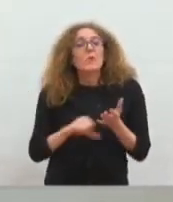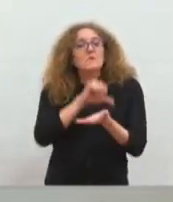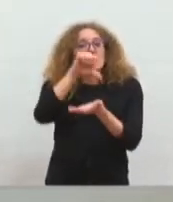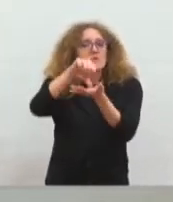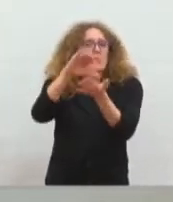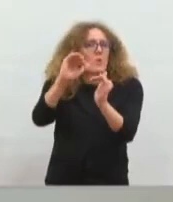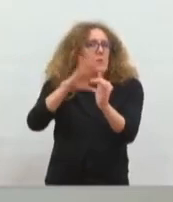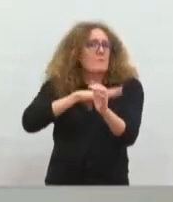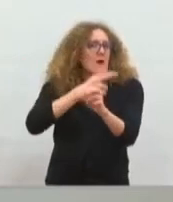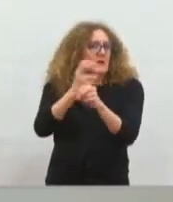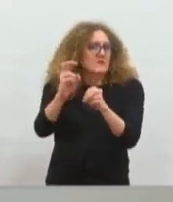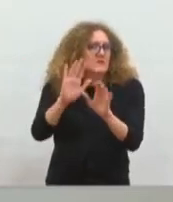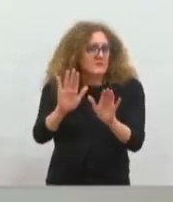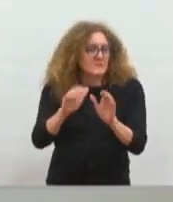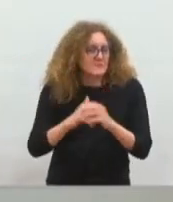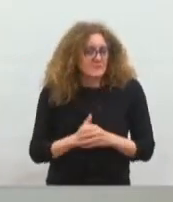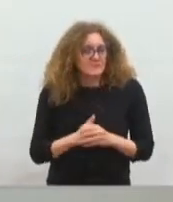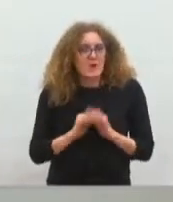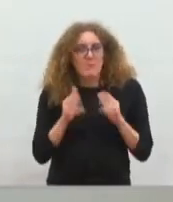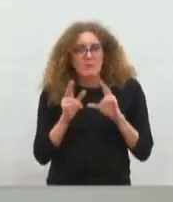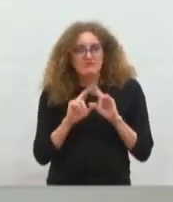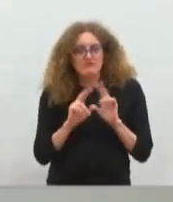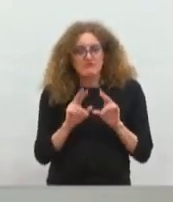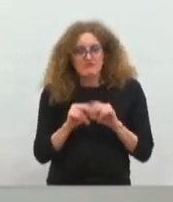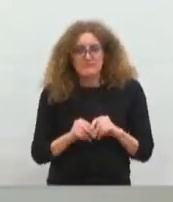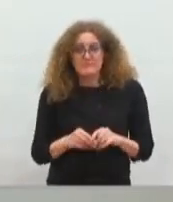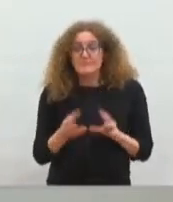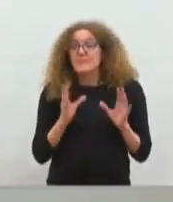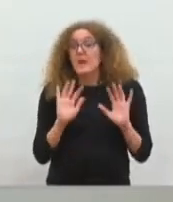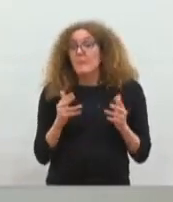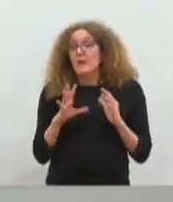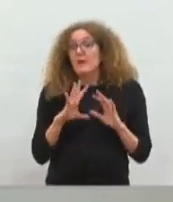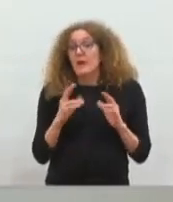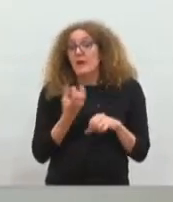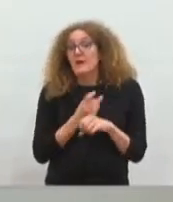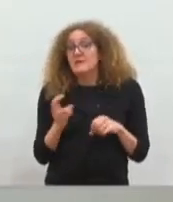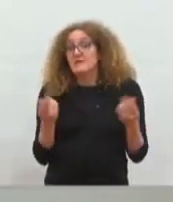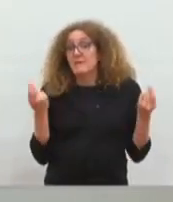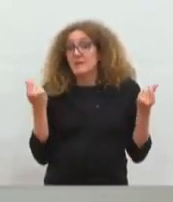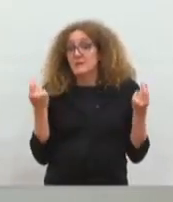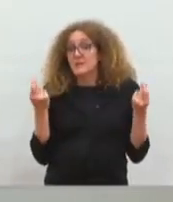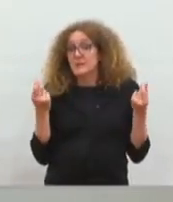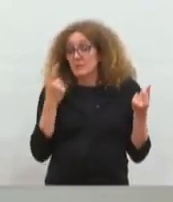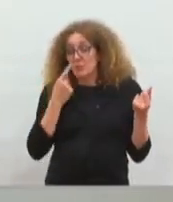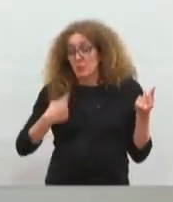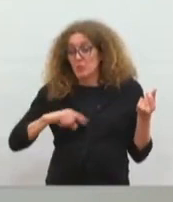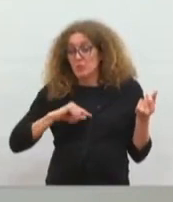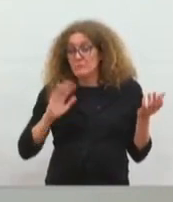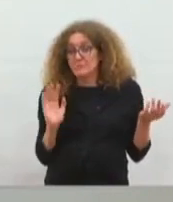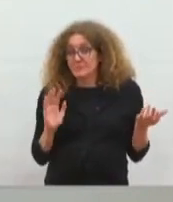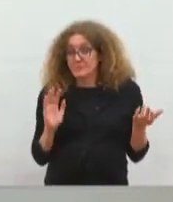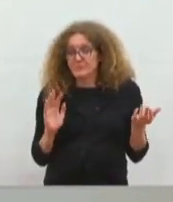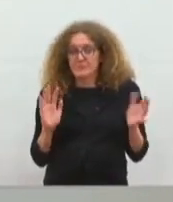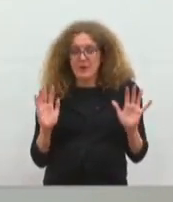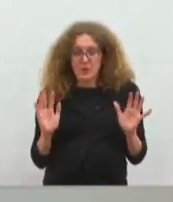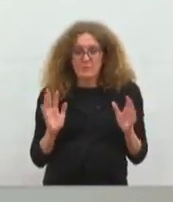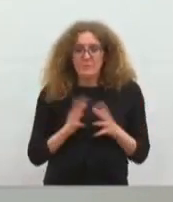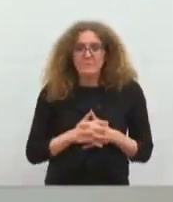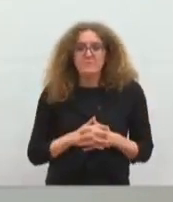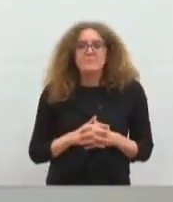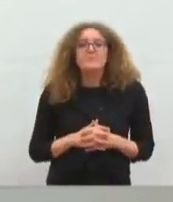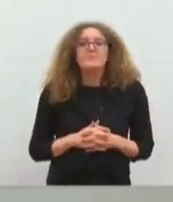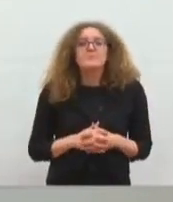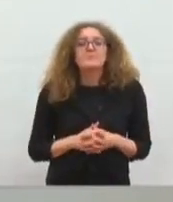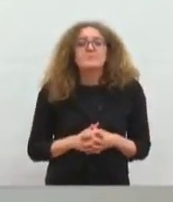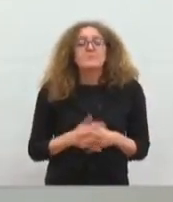'y revenir. Et enfin, il faut réfléchir aux risques financiers qui peuvent se poser pour nous. Alors, à ce sujet, je